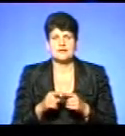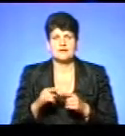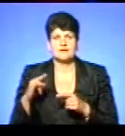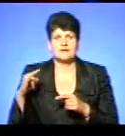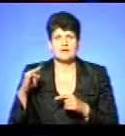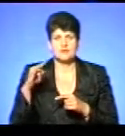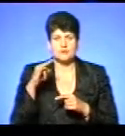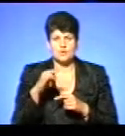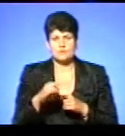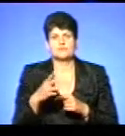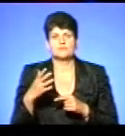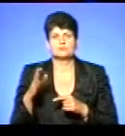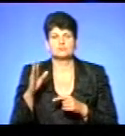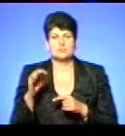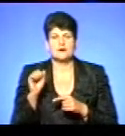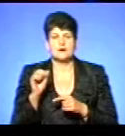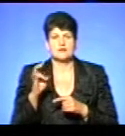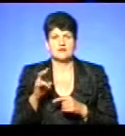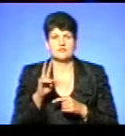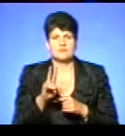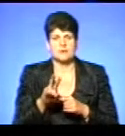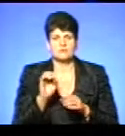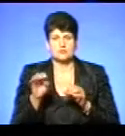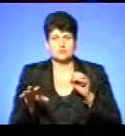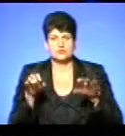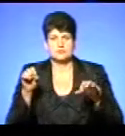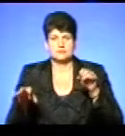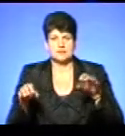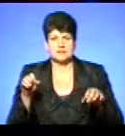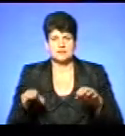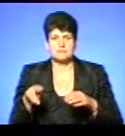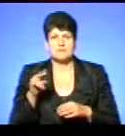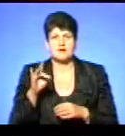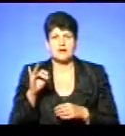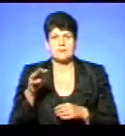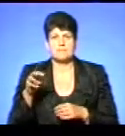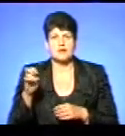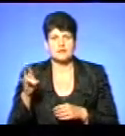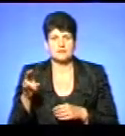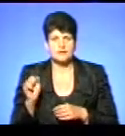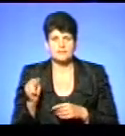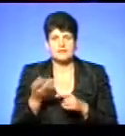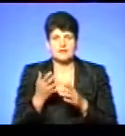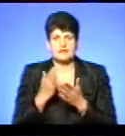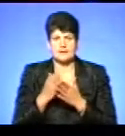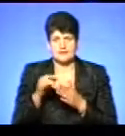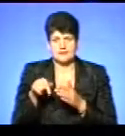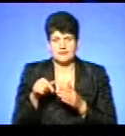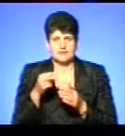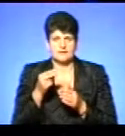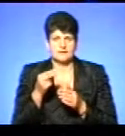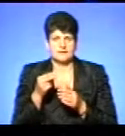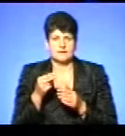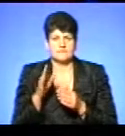є таком багатослідбовим, є таком Ан-2, буде розкидуватися приманка, всередині якої є капсула з вакциною. Так